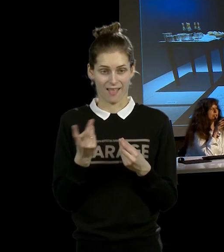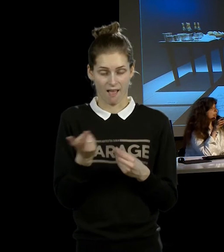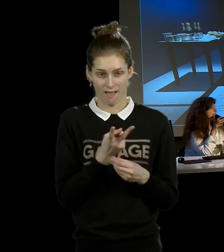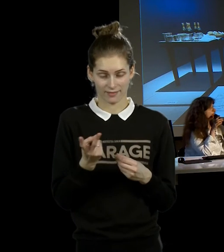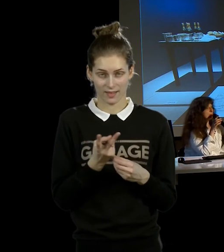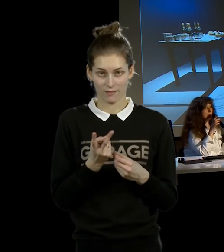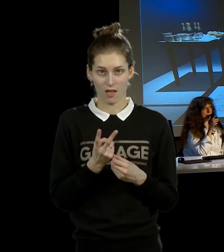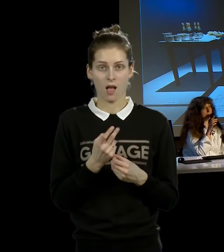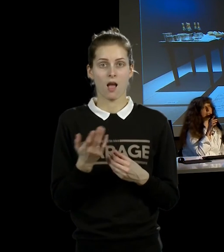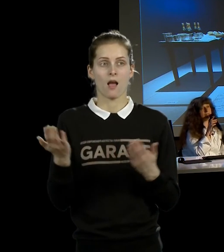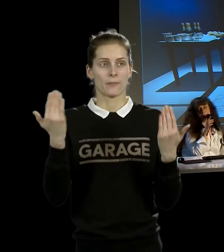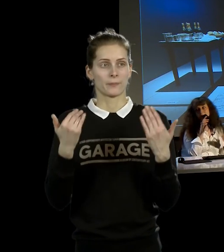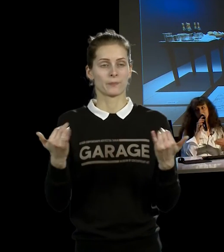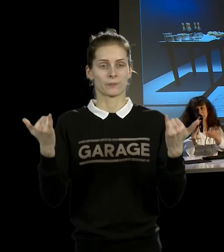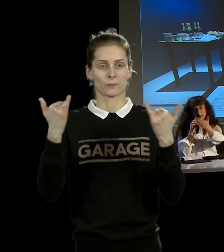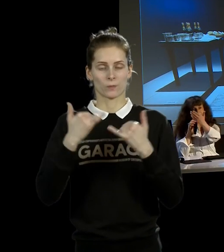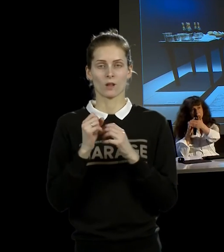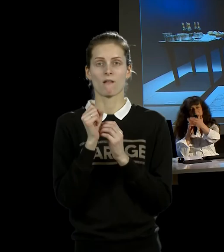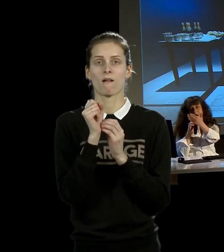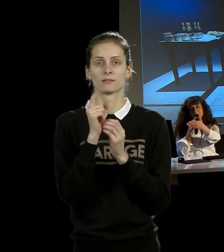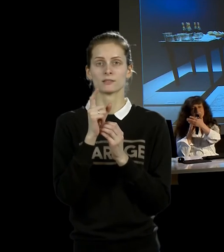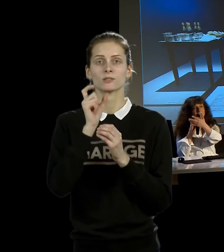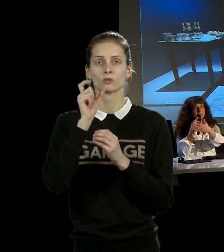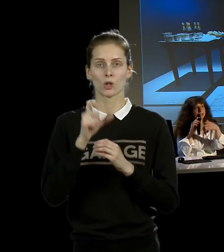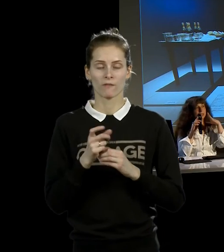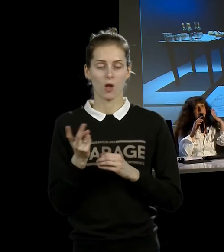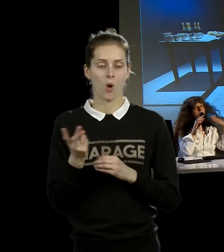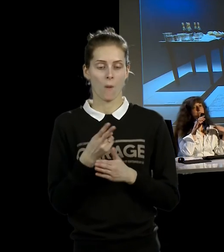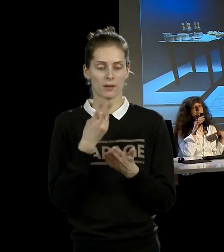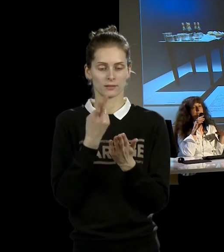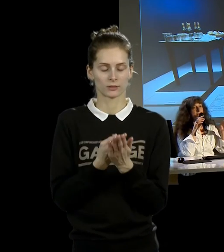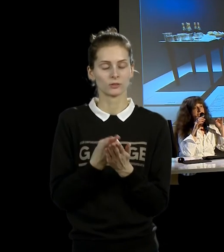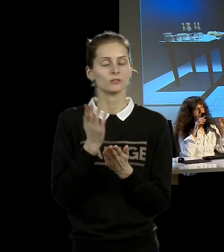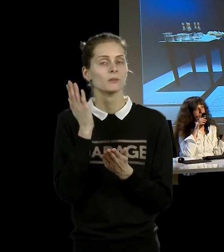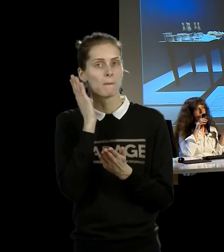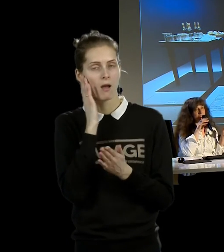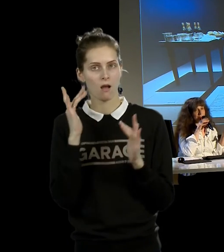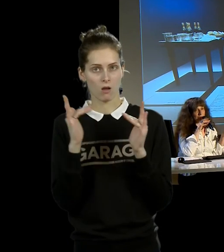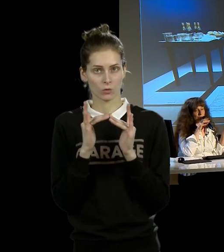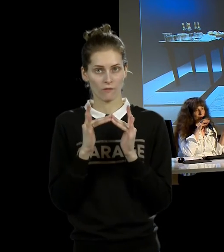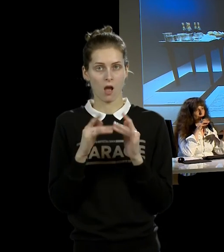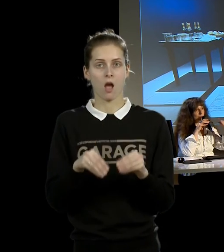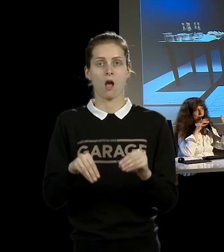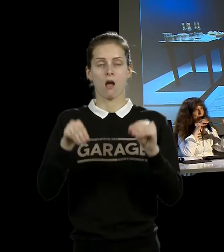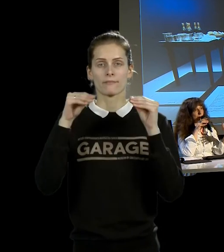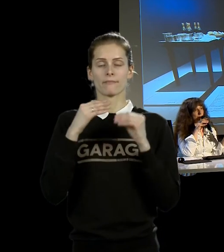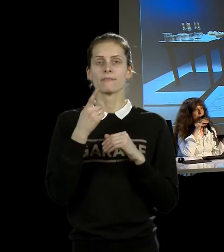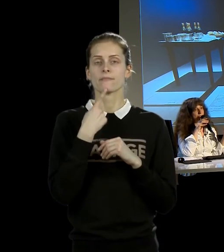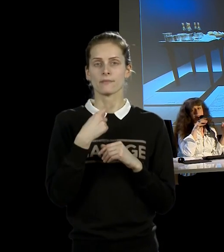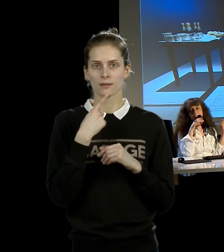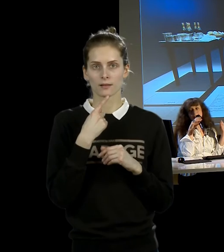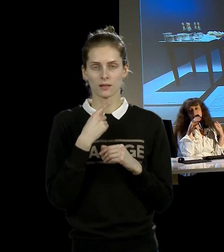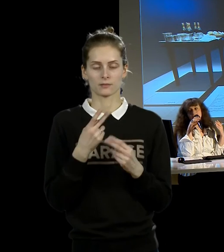Абрамович спали. Они спали на этой вот кровати с красным одеялом, не соприкасаясь с друг с другом, на двух